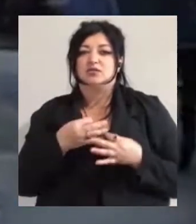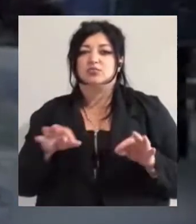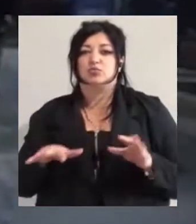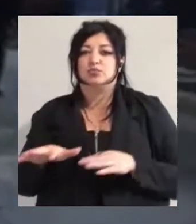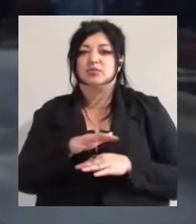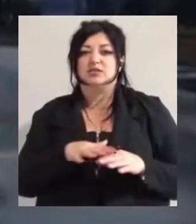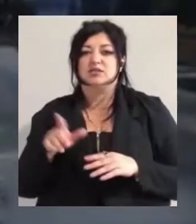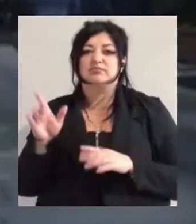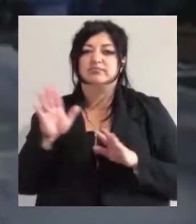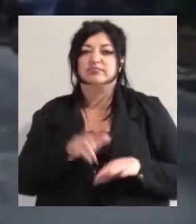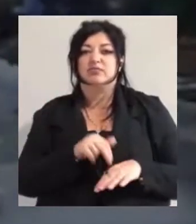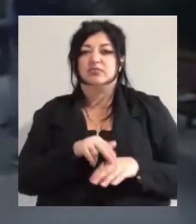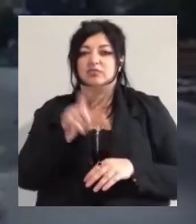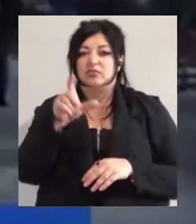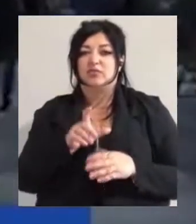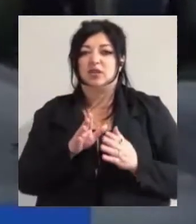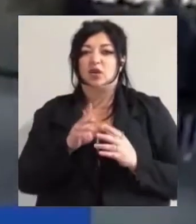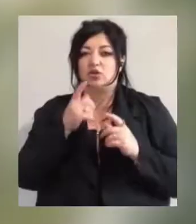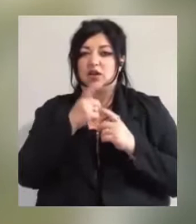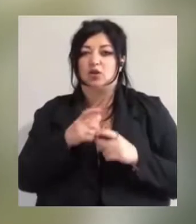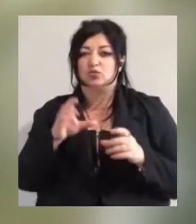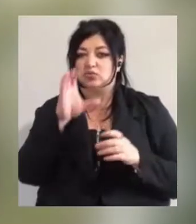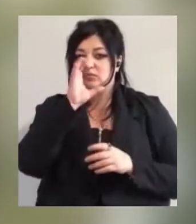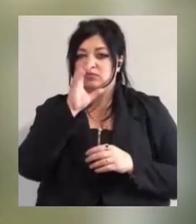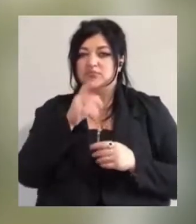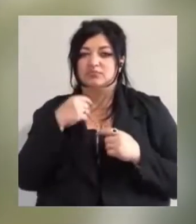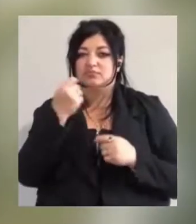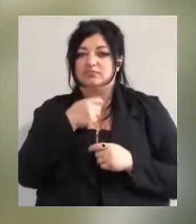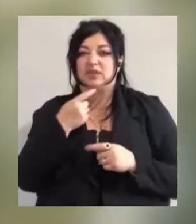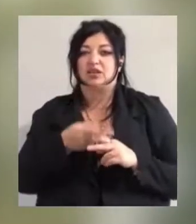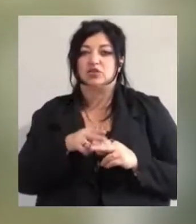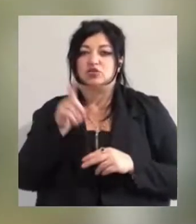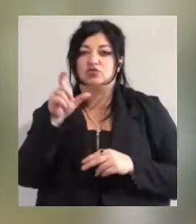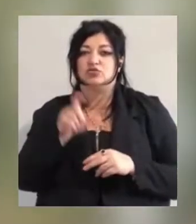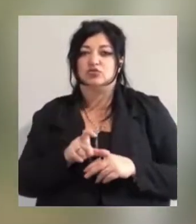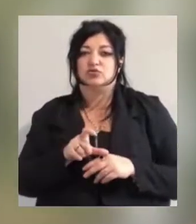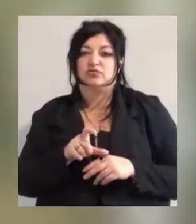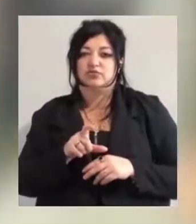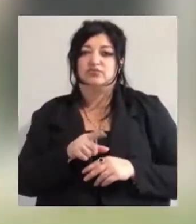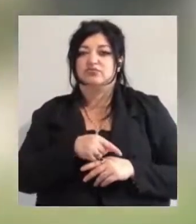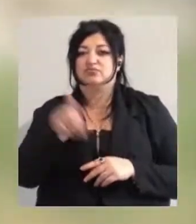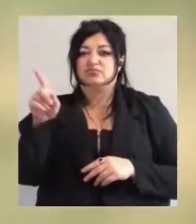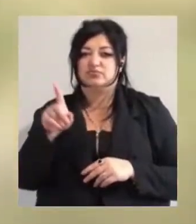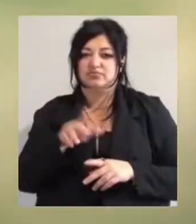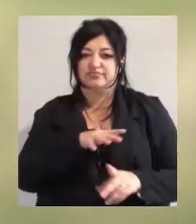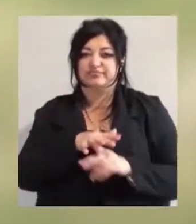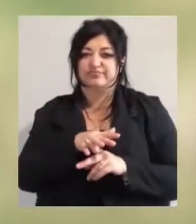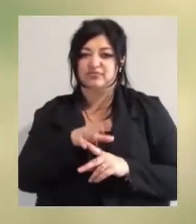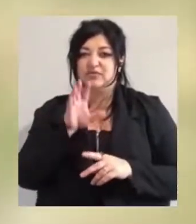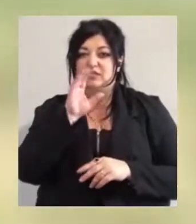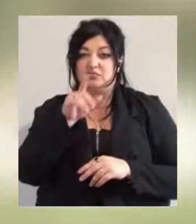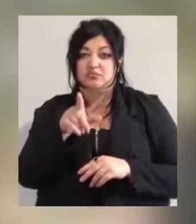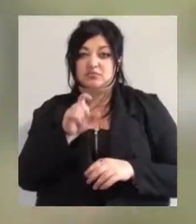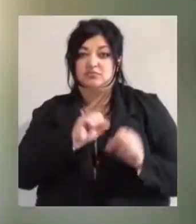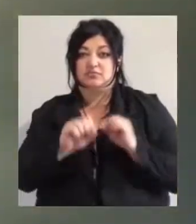вимагали від чоловіка одягнути на тварину повідець. На це чоловік нацькував собаку на інспекторів. Аби знешкодити тварину, правоохоронці використали